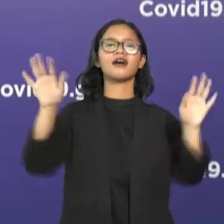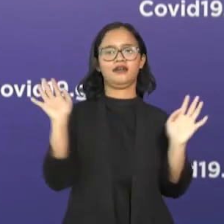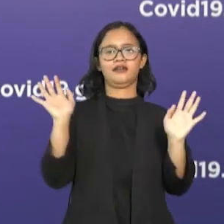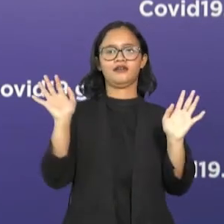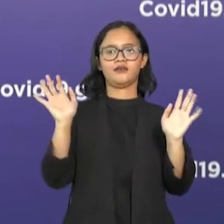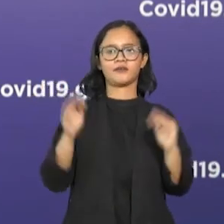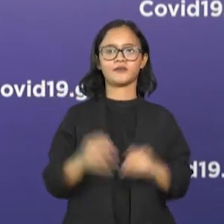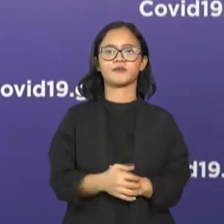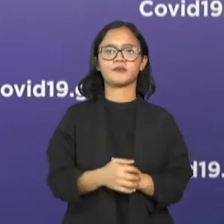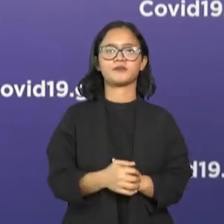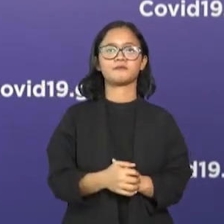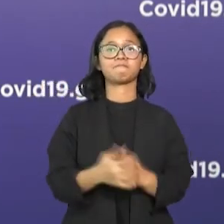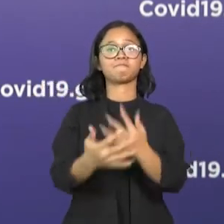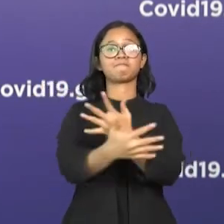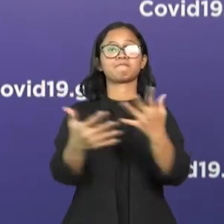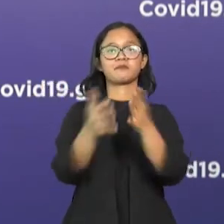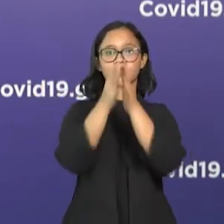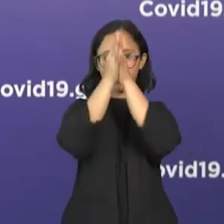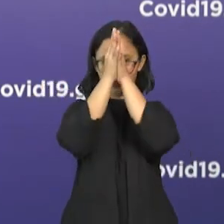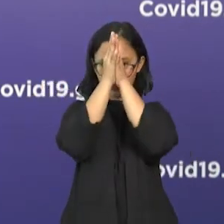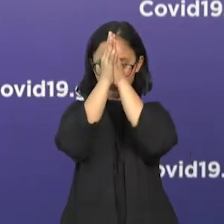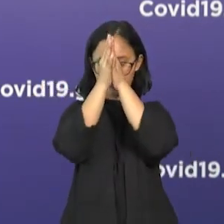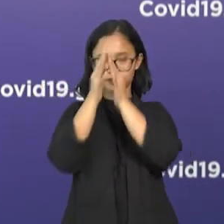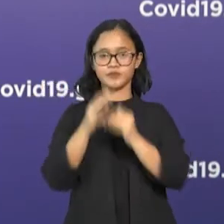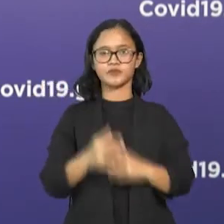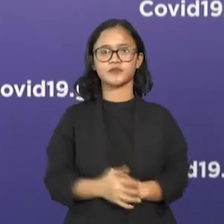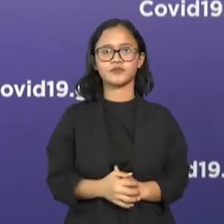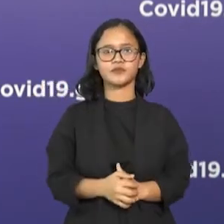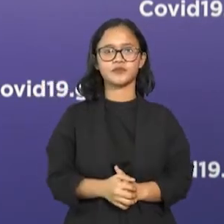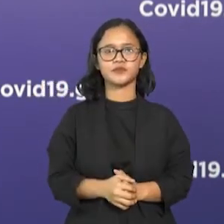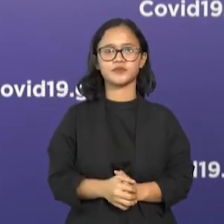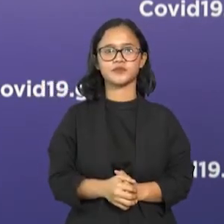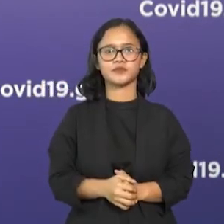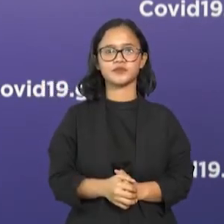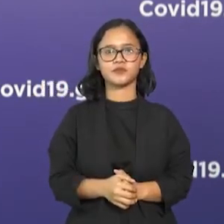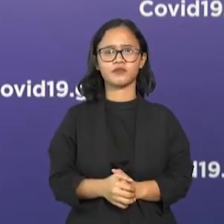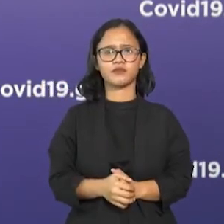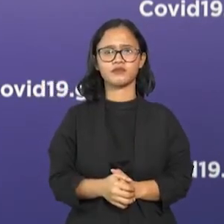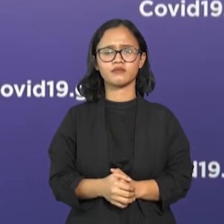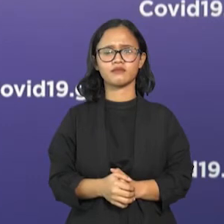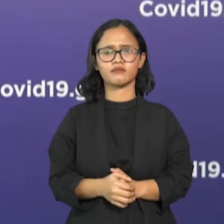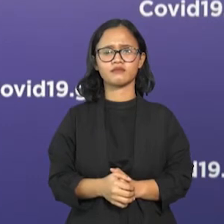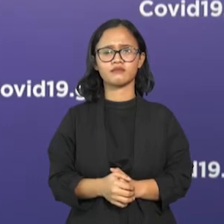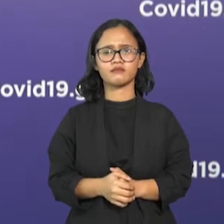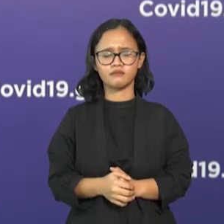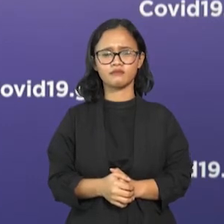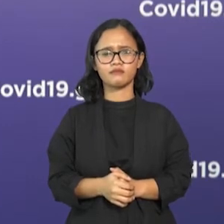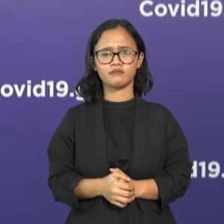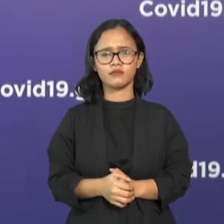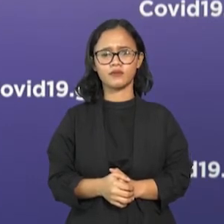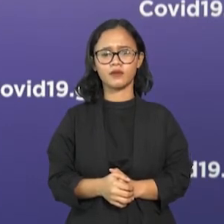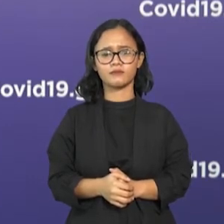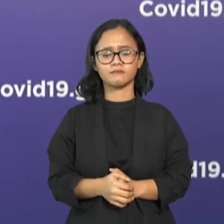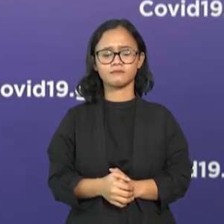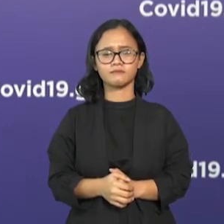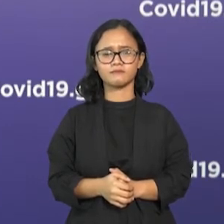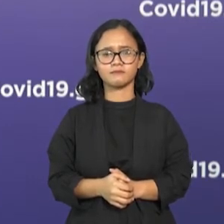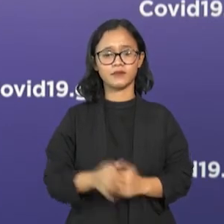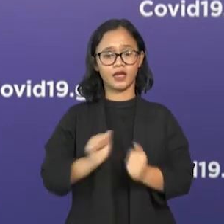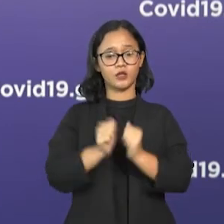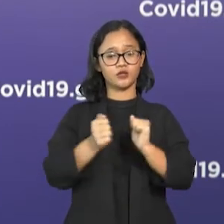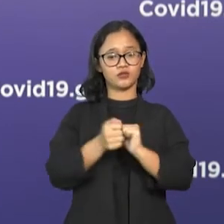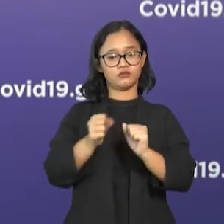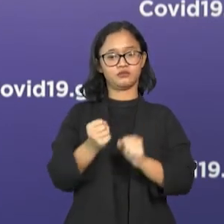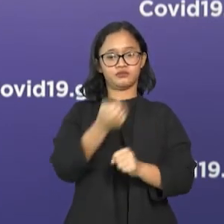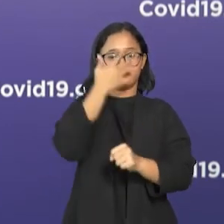Umat Hindu seluruh Indonesia yang kami hormati, kita menyadari bahwa perjalanan kasus ini tidak